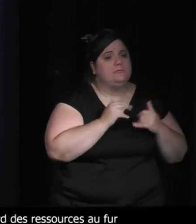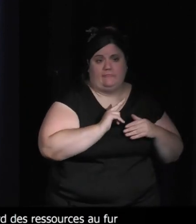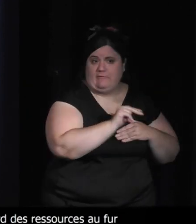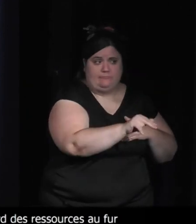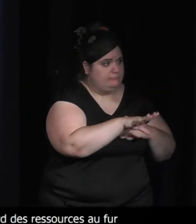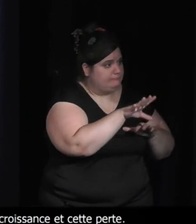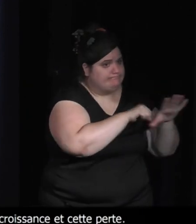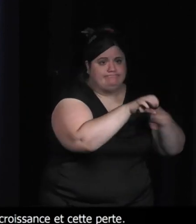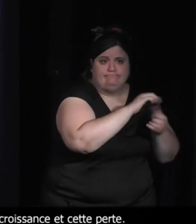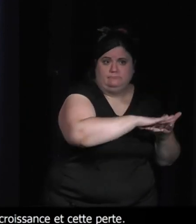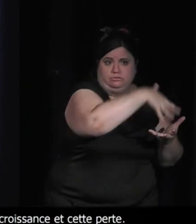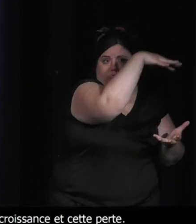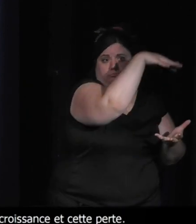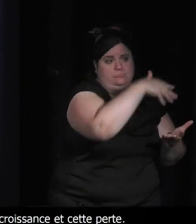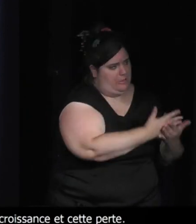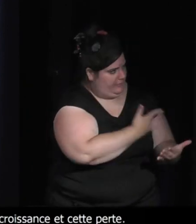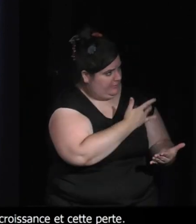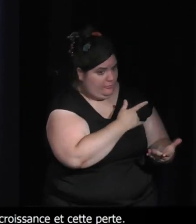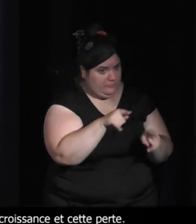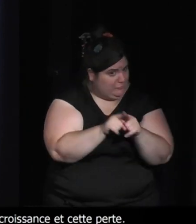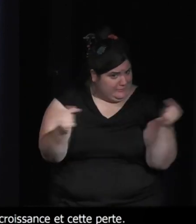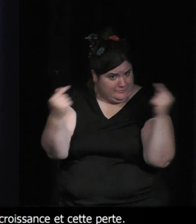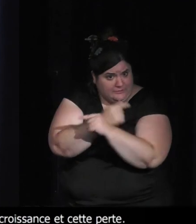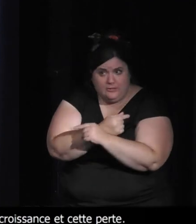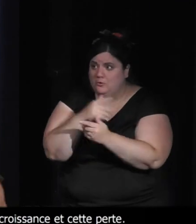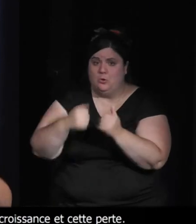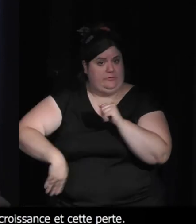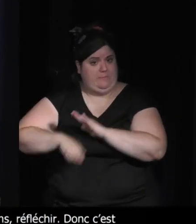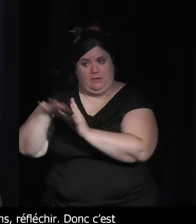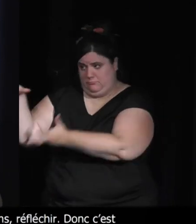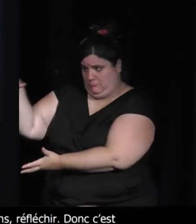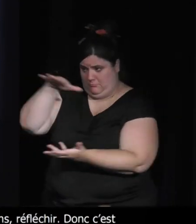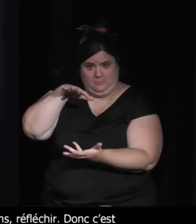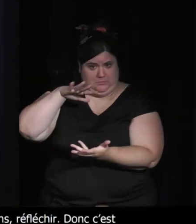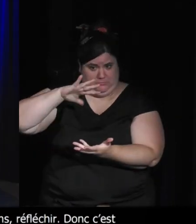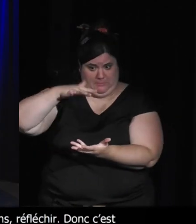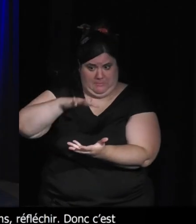mécaniques, finalement, mais juste dans l'autre sens. Donc, en fait, c'est complètement faisable et ça avait très bien marché, leur truc. Un petit exemple.